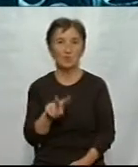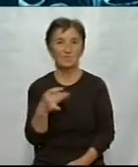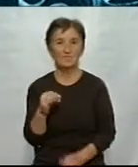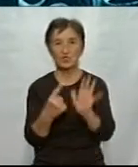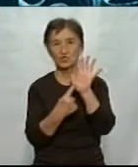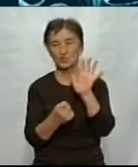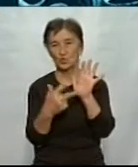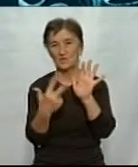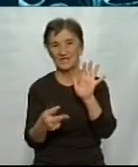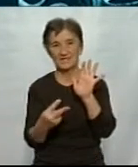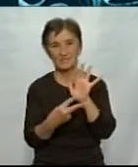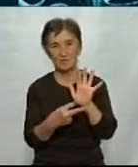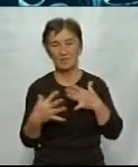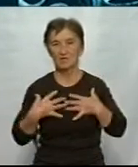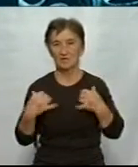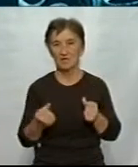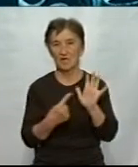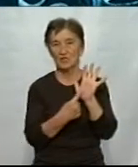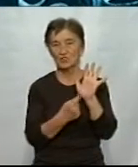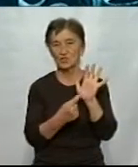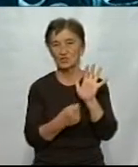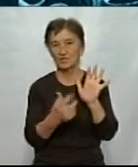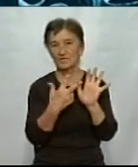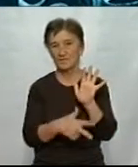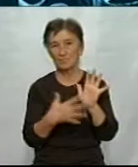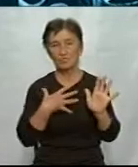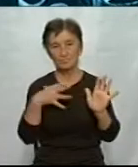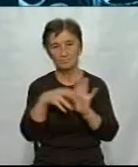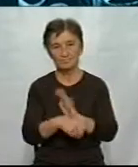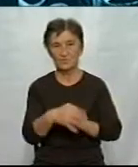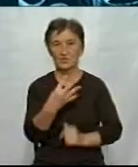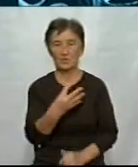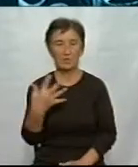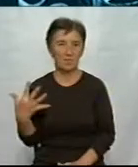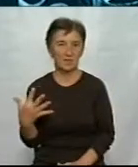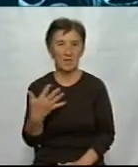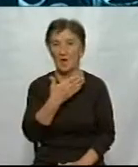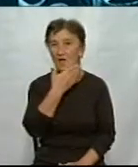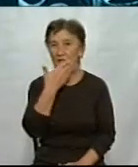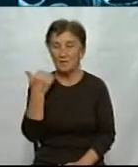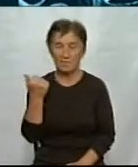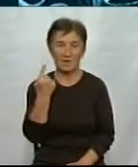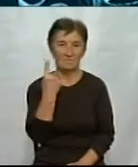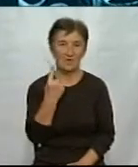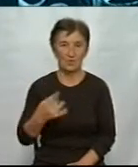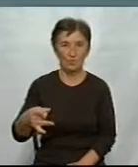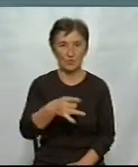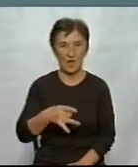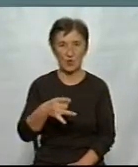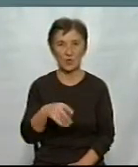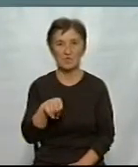Одужали від коронавірусу 686 людей. Померли – 45. Немає хворих в одному районі – Петрівському.